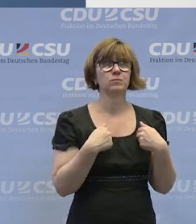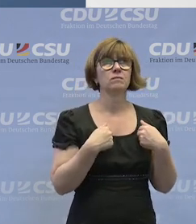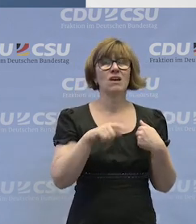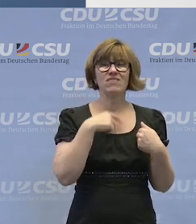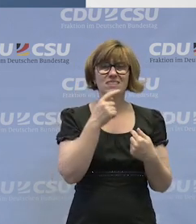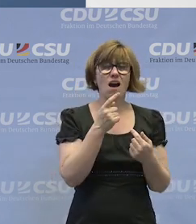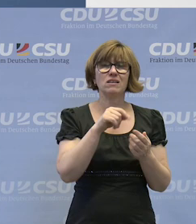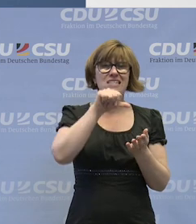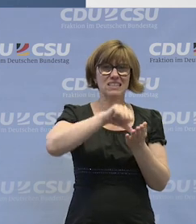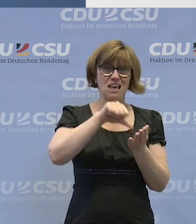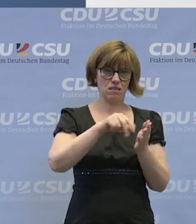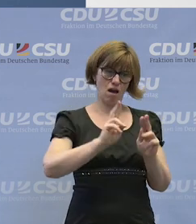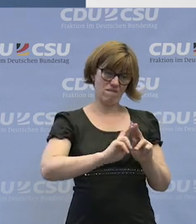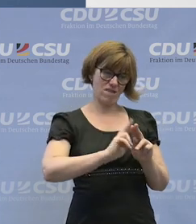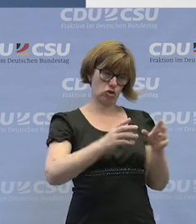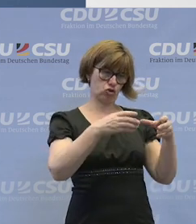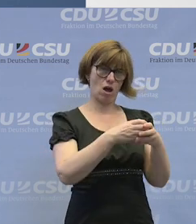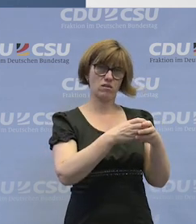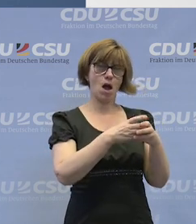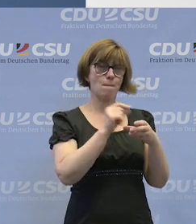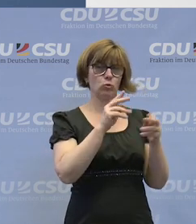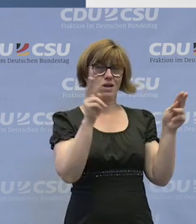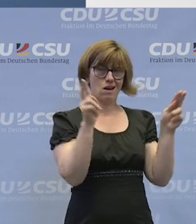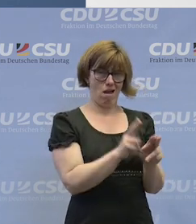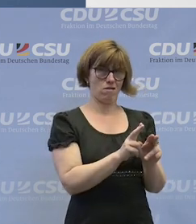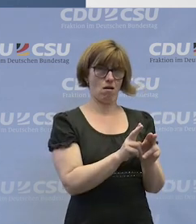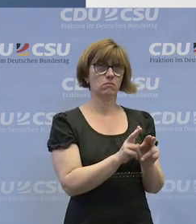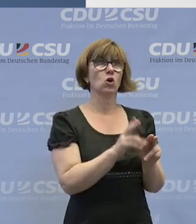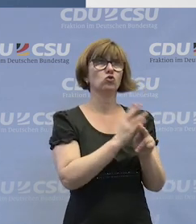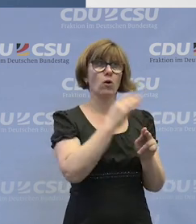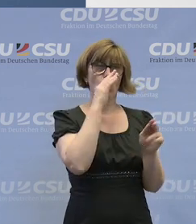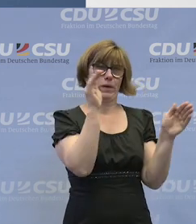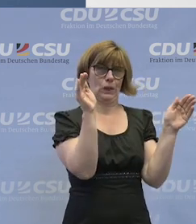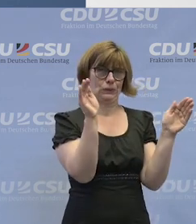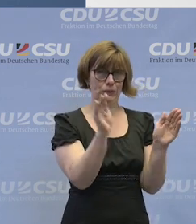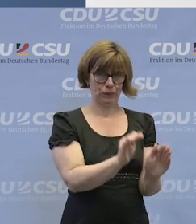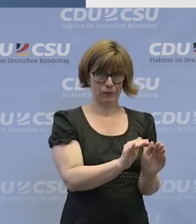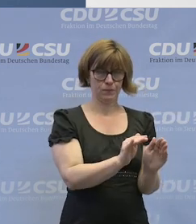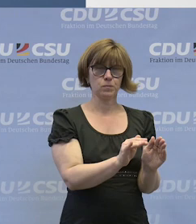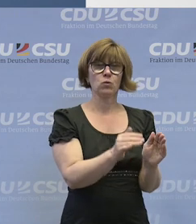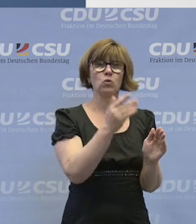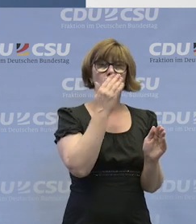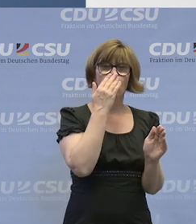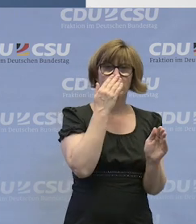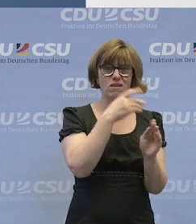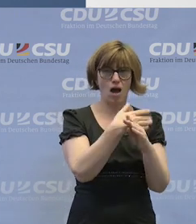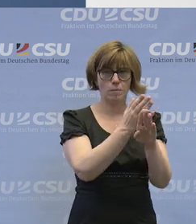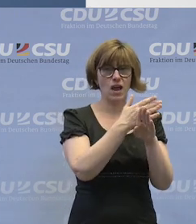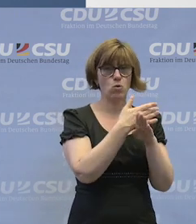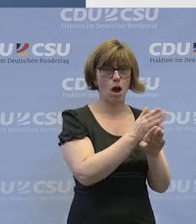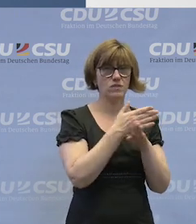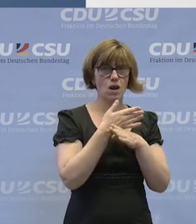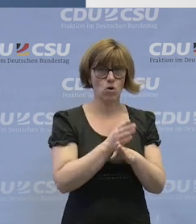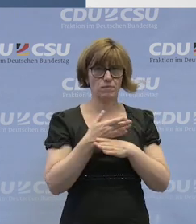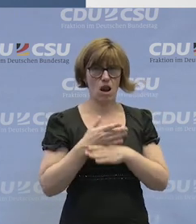dass wir sagen, diese zentrale Werkstatt, die muss sich deutlich verkleinern, das haben wir ausprobiert und haben versucht, alle Abteilungen, die wir